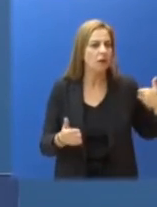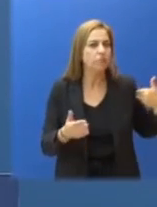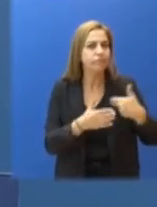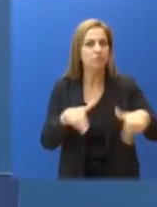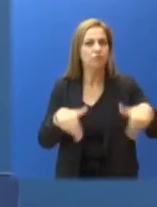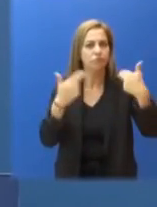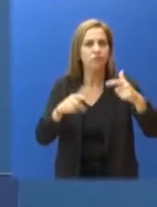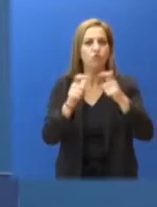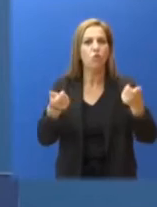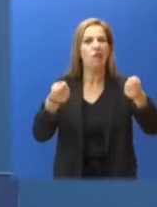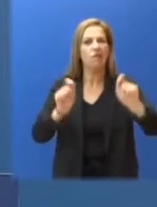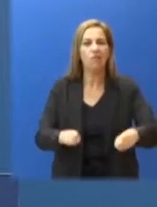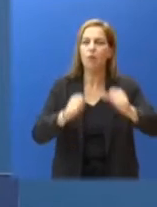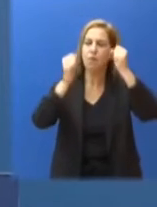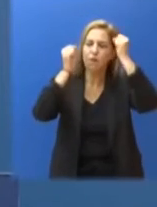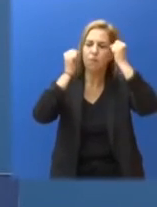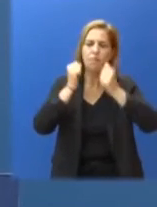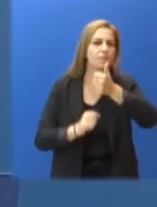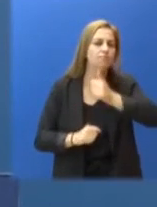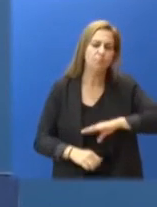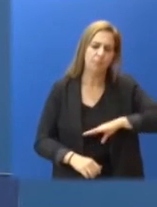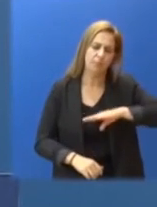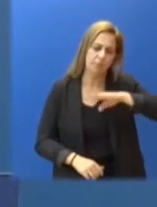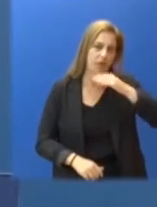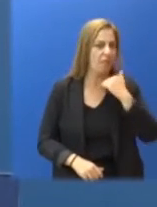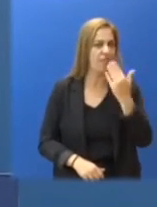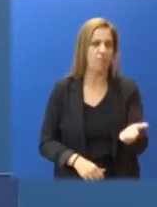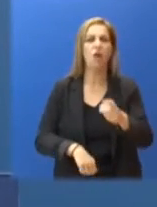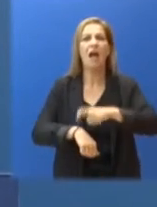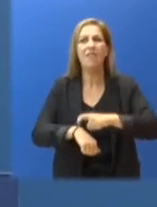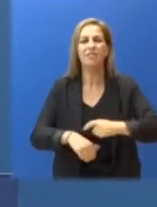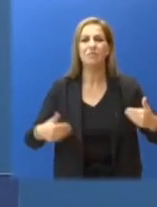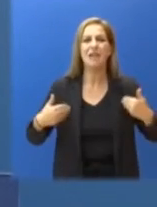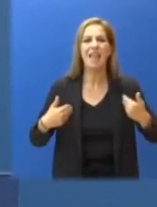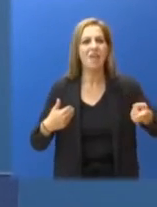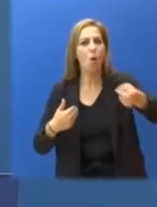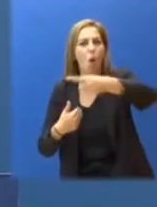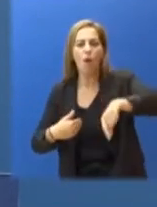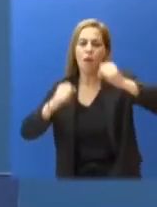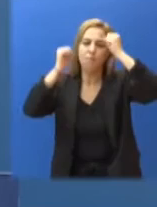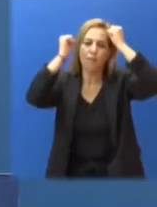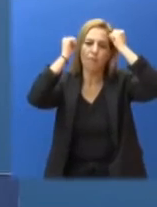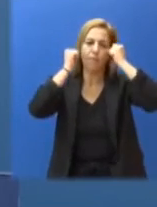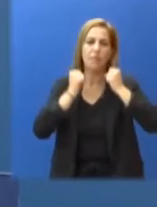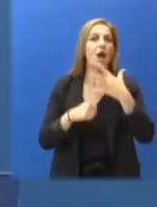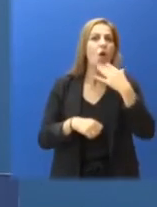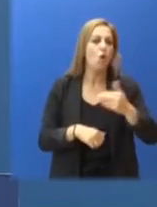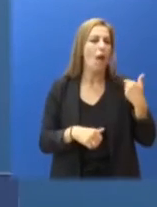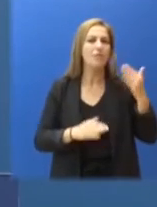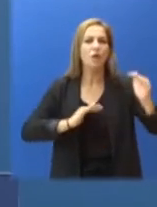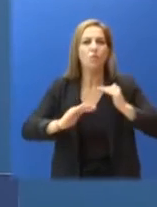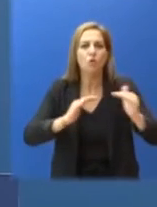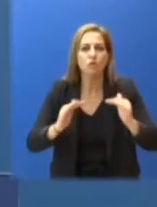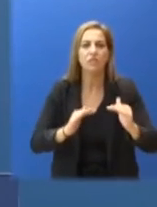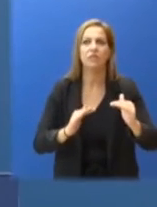το σχολικό περιβάλλον. Οι νέοι άνθρωποι αυτής της χώρας πλήρωσαν βαρύ τίμημα στην εθνική προσπάθεια για την προστασία